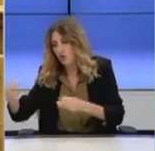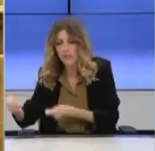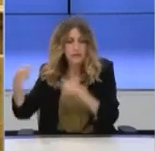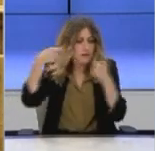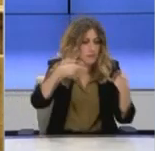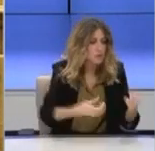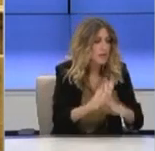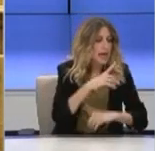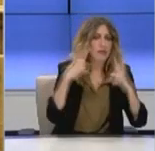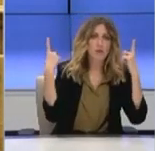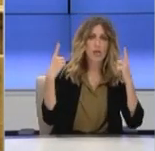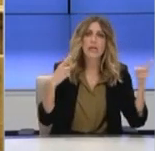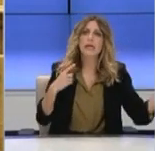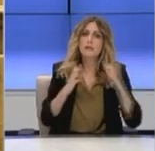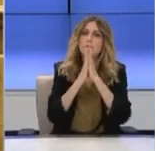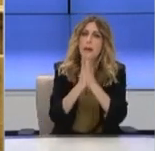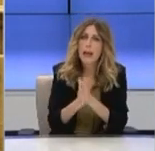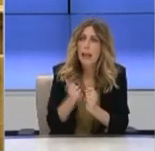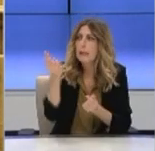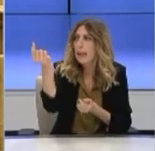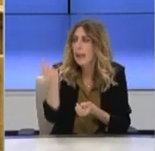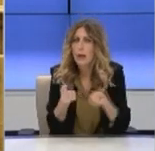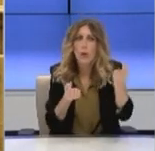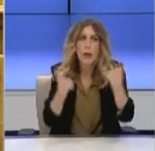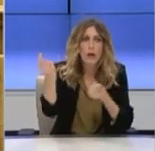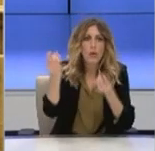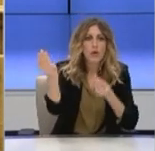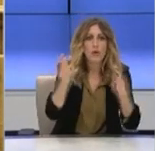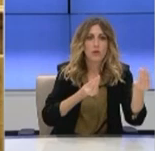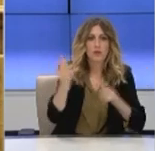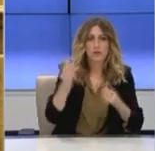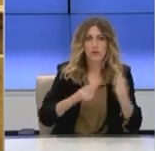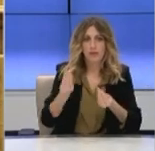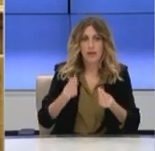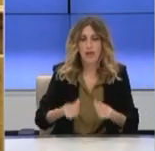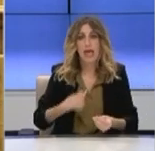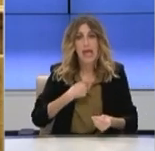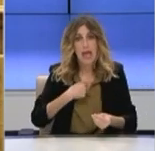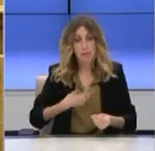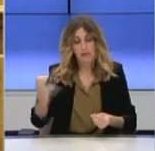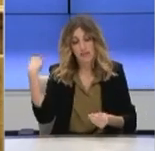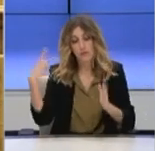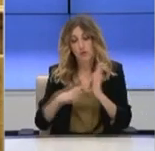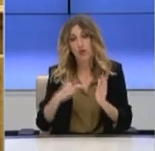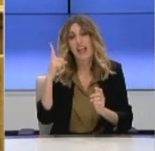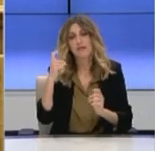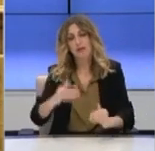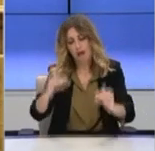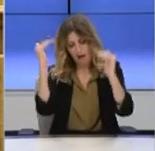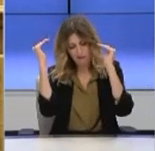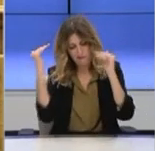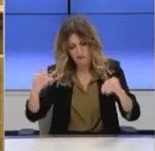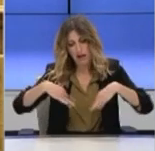Γιατί πάτε για το πέμπτο. Γιατί στο μπάτο της χειροκοπίας είμαστε από το 2010. Γι' αυτό